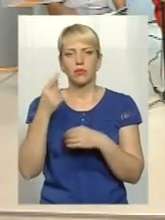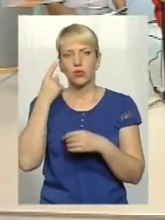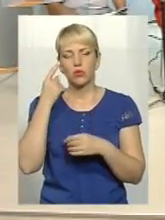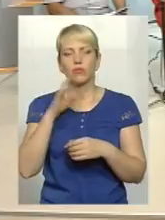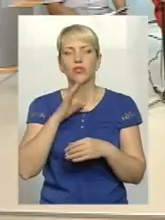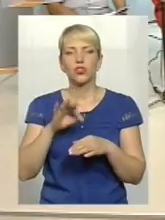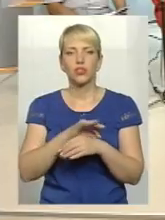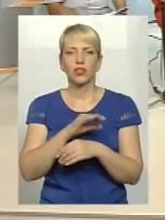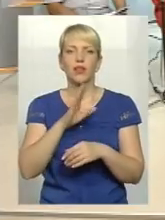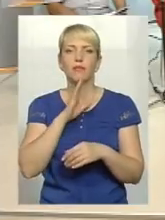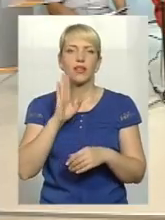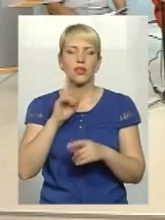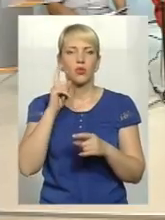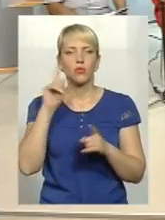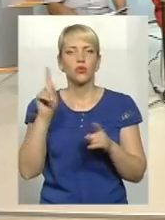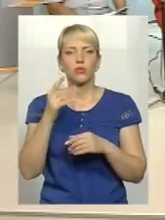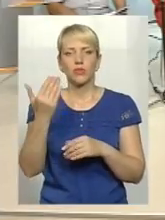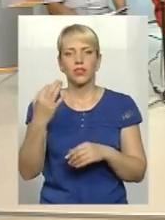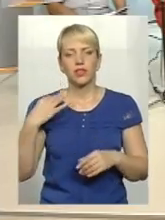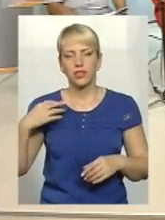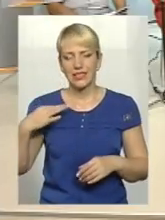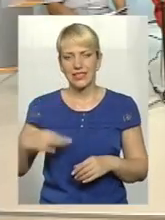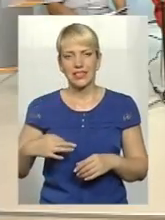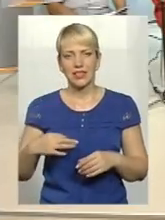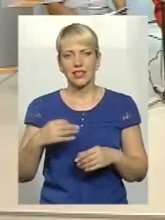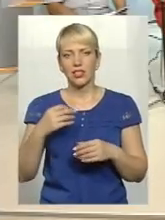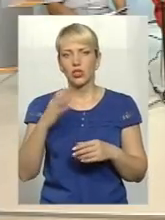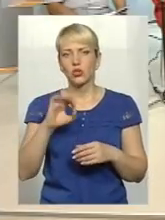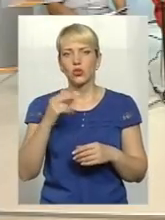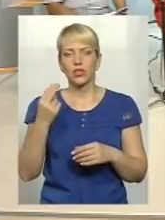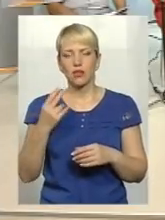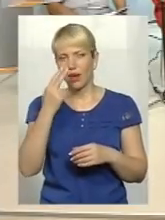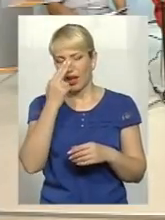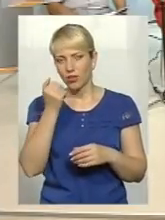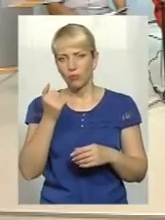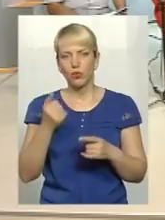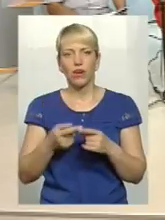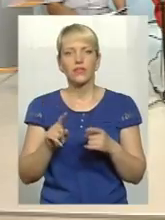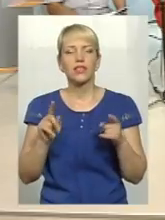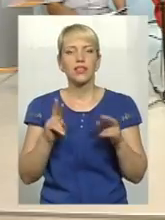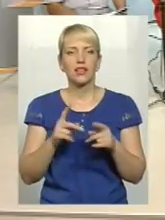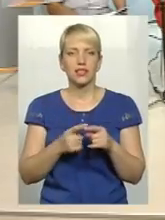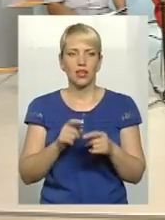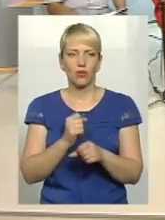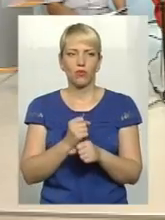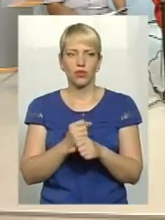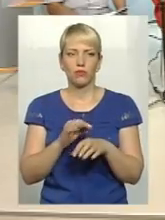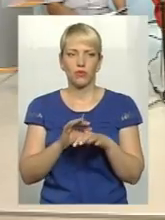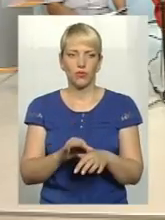жінки, матері, щоб їх син соціалізувався, адаптувався, тобто, як має ця робота загалом